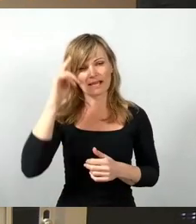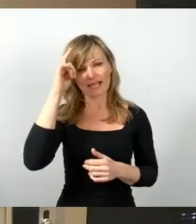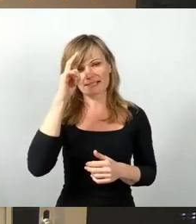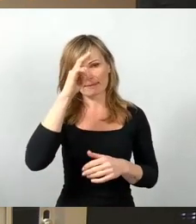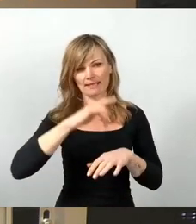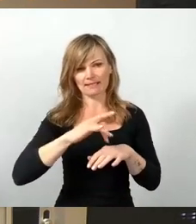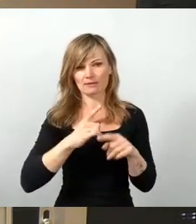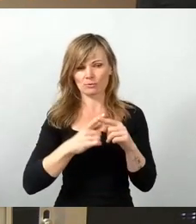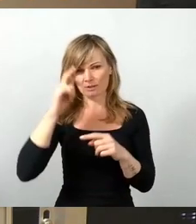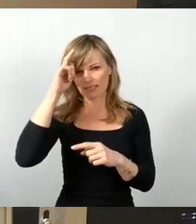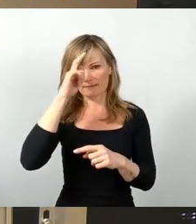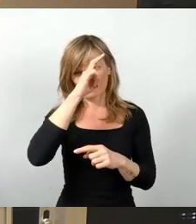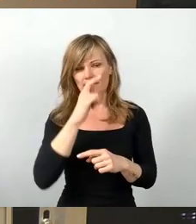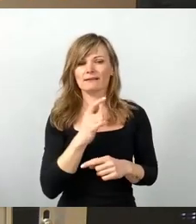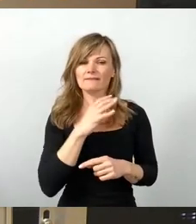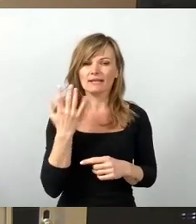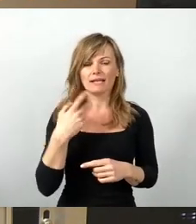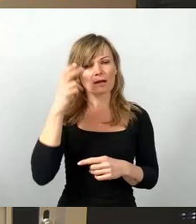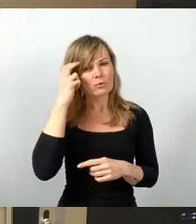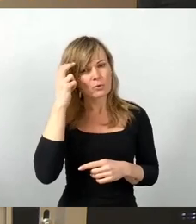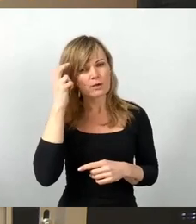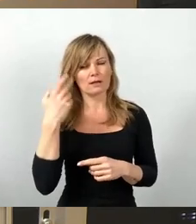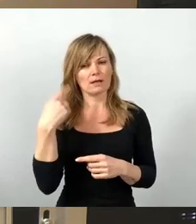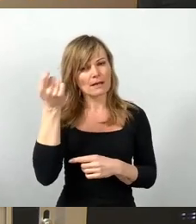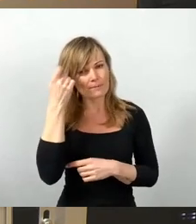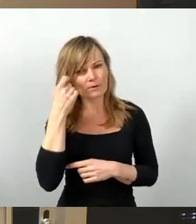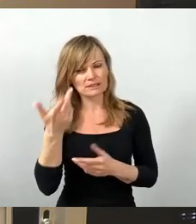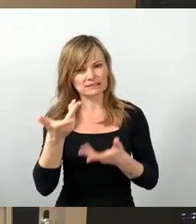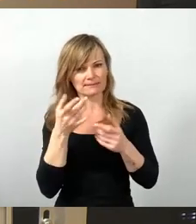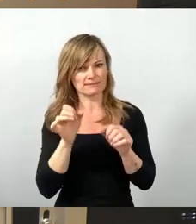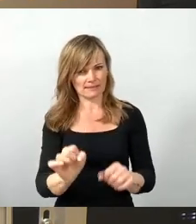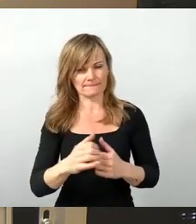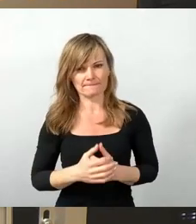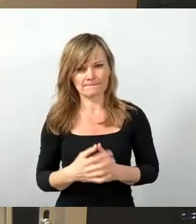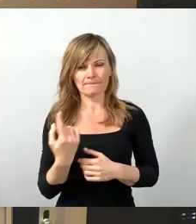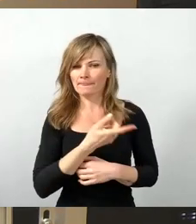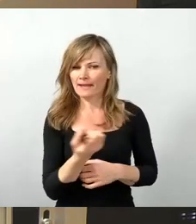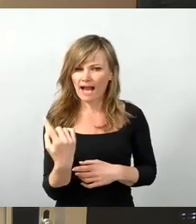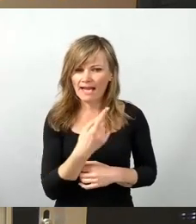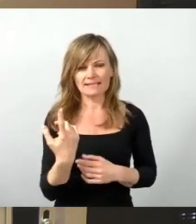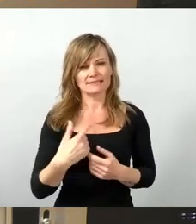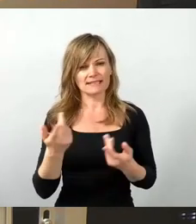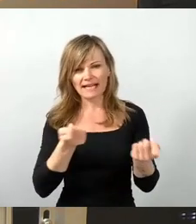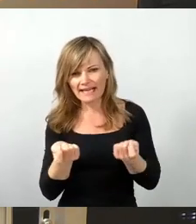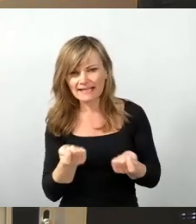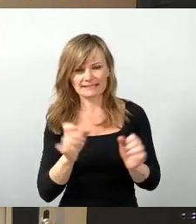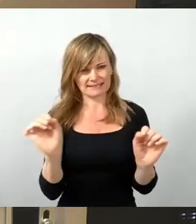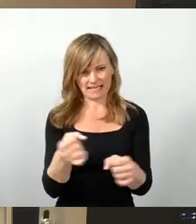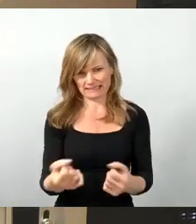glaube ich, uns sehr, sehr viele kluge Impulse geben. Sie werden aber natürlich auch nicht alles regeln können. Sie haben jetzt auch nicht Einblick in alle Details,